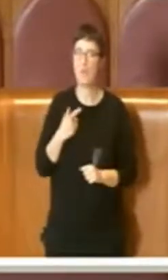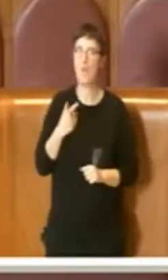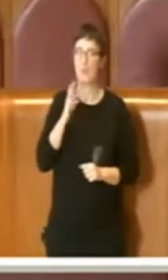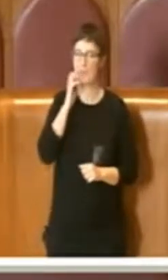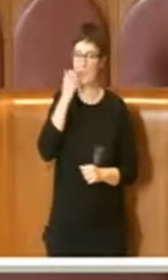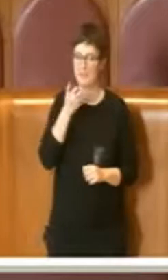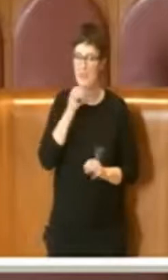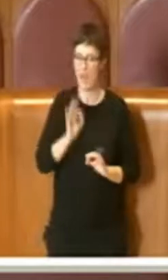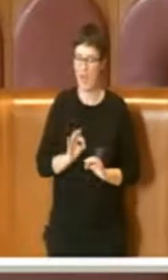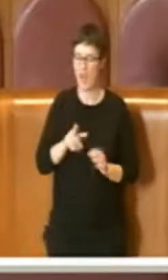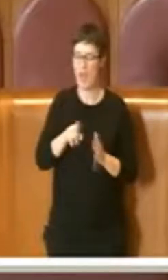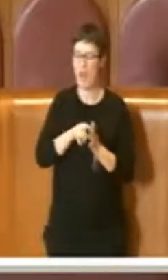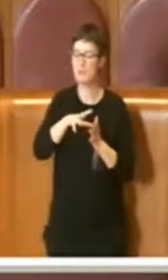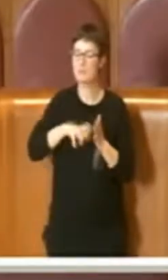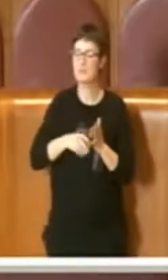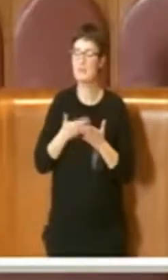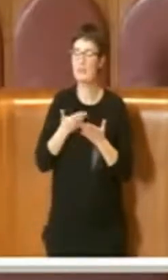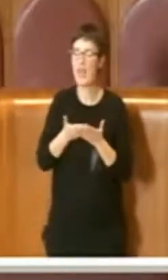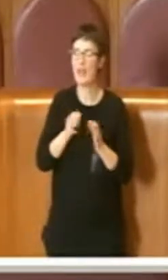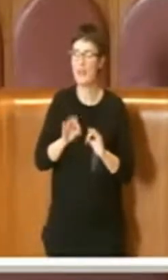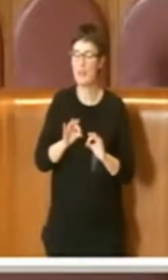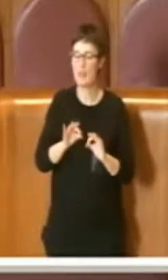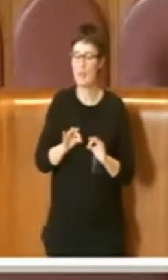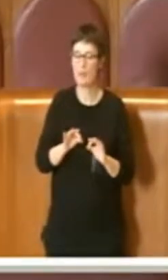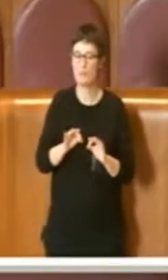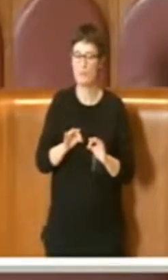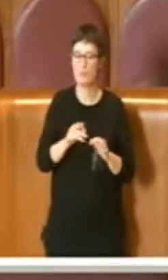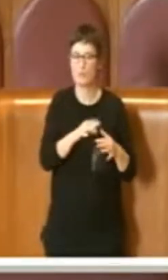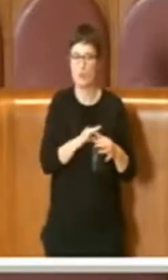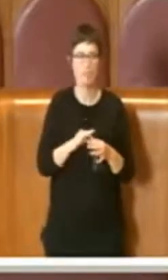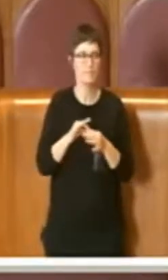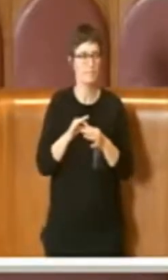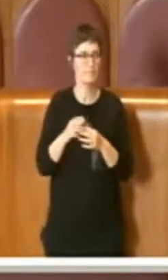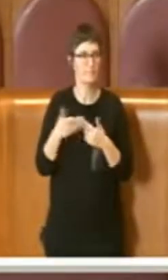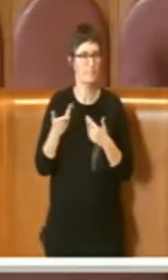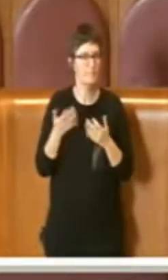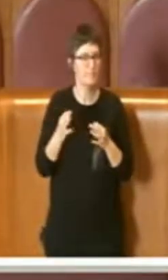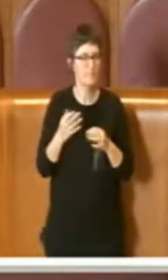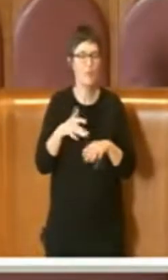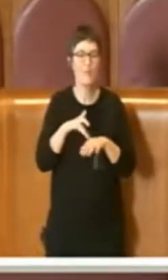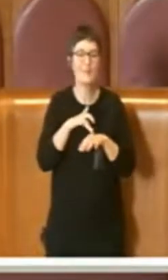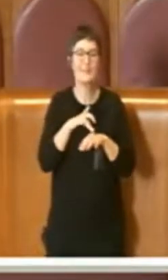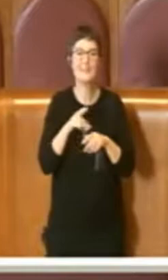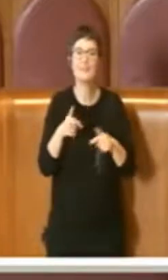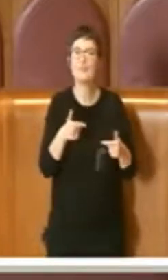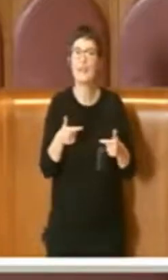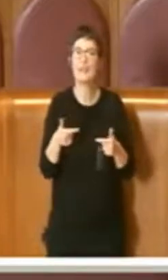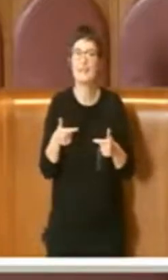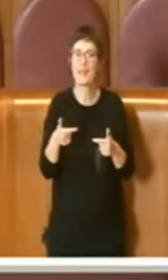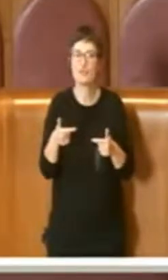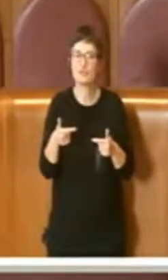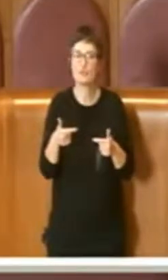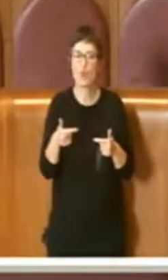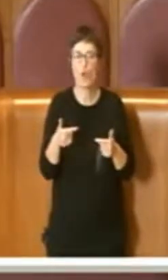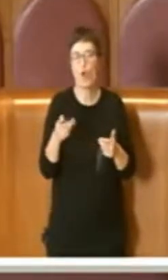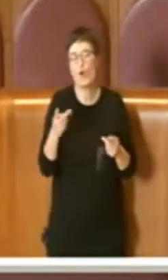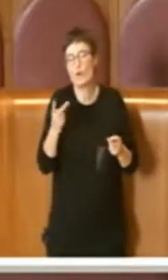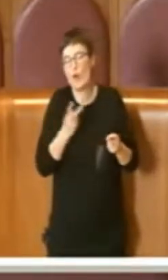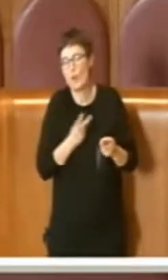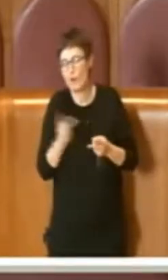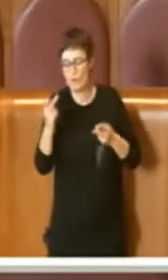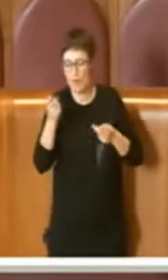dispositivo legato a sensibilizzare o comunque cercare di innescare dei